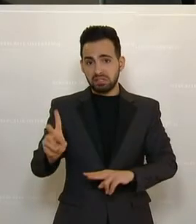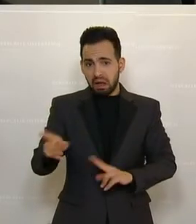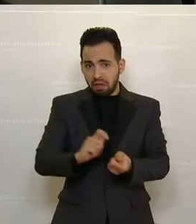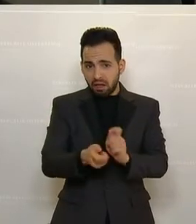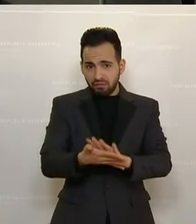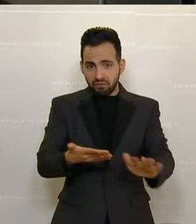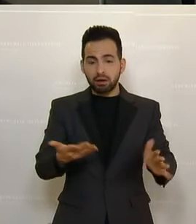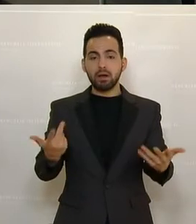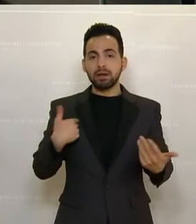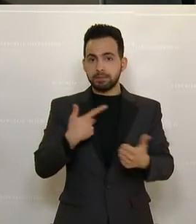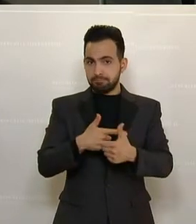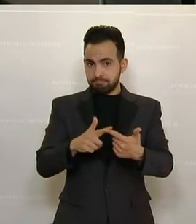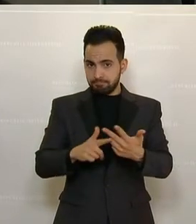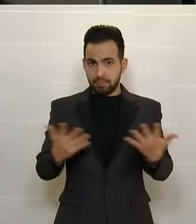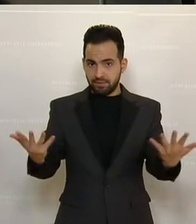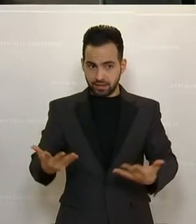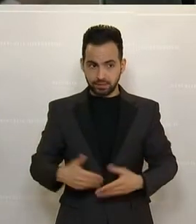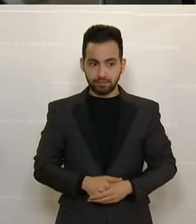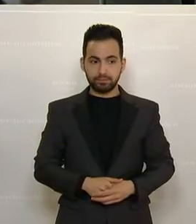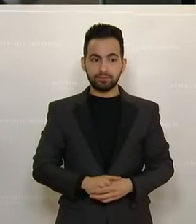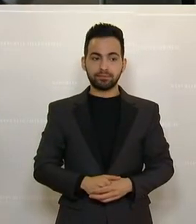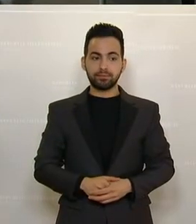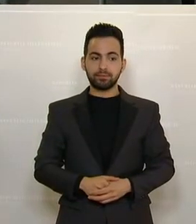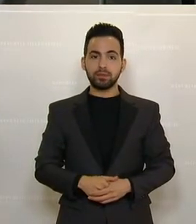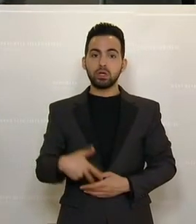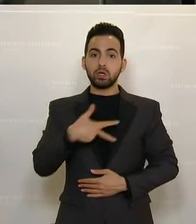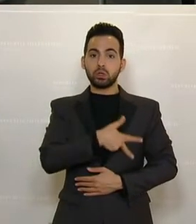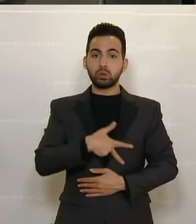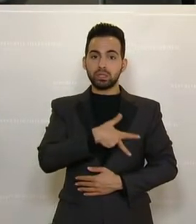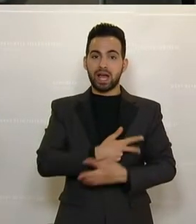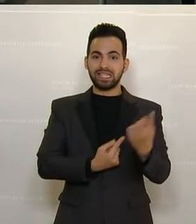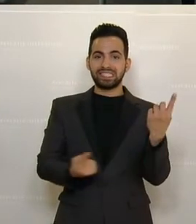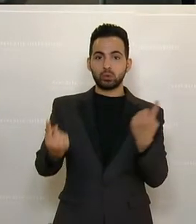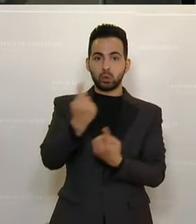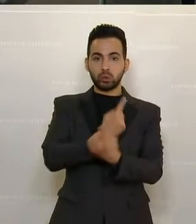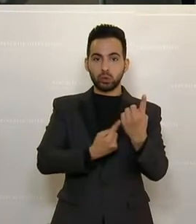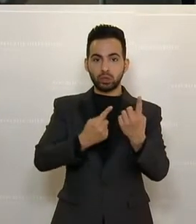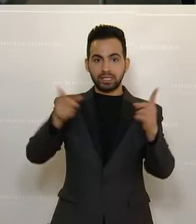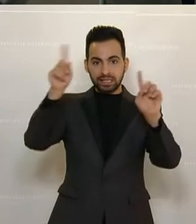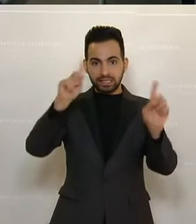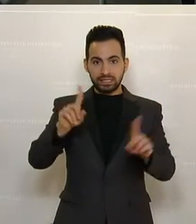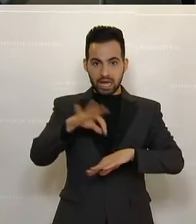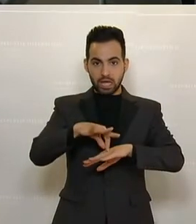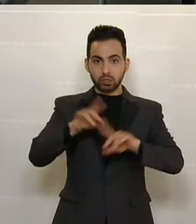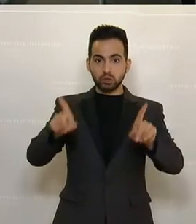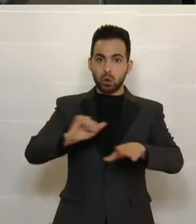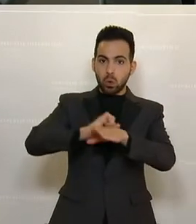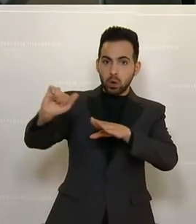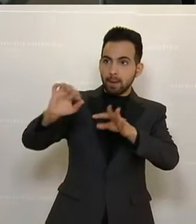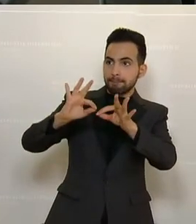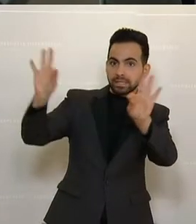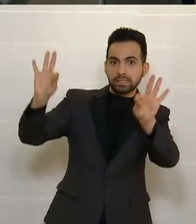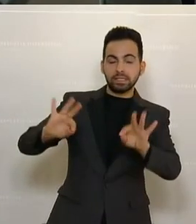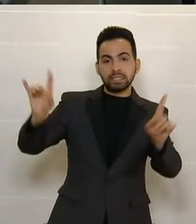Mir wäre es darum gegangen, dass man die soziale Situation von Tierärzten verbessert, dass man bei den